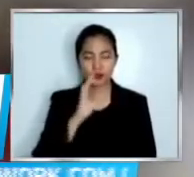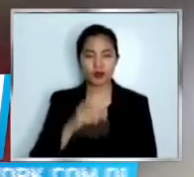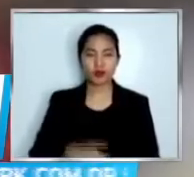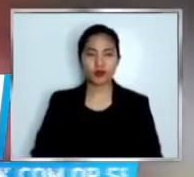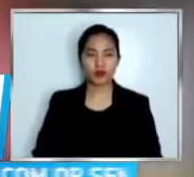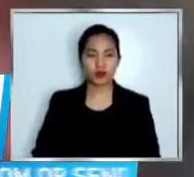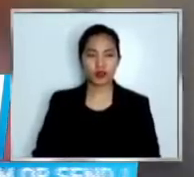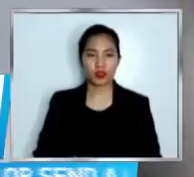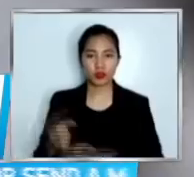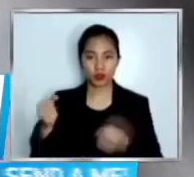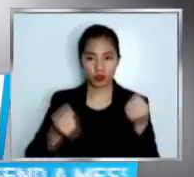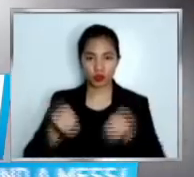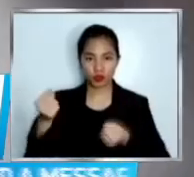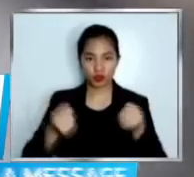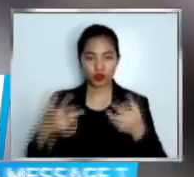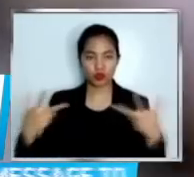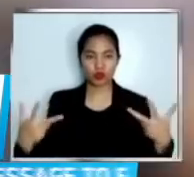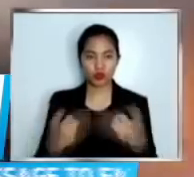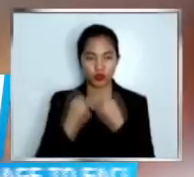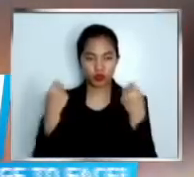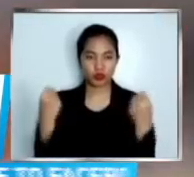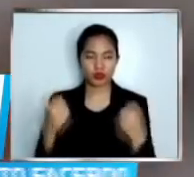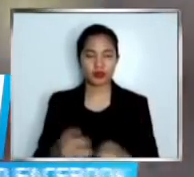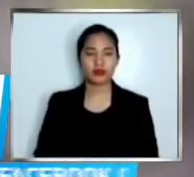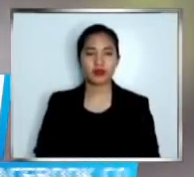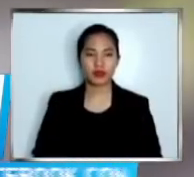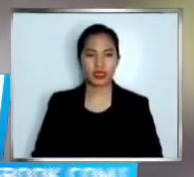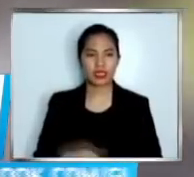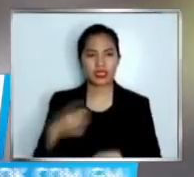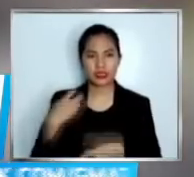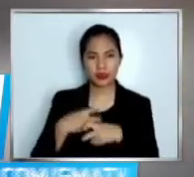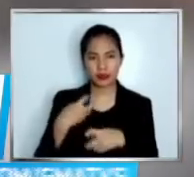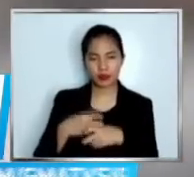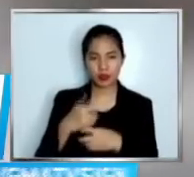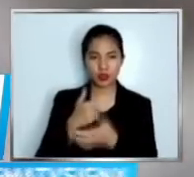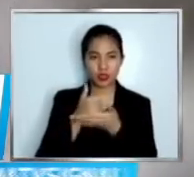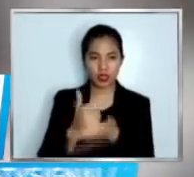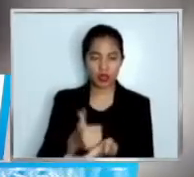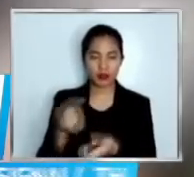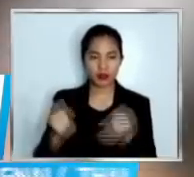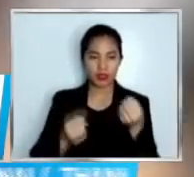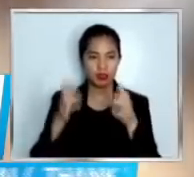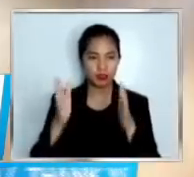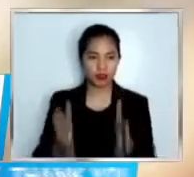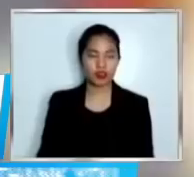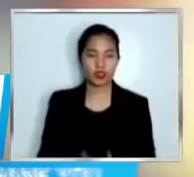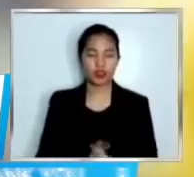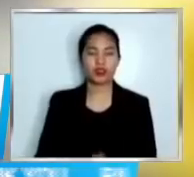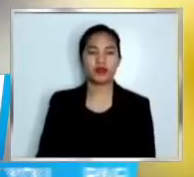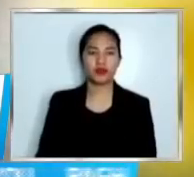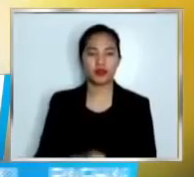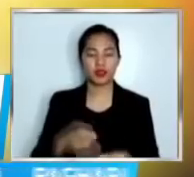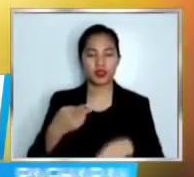isa pang dump truck sa unahan nito naging pahirapan tuloy ang pagrescue sa driver nito na si Ronnie Raimondo Kilme